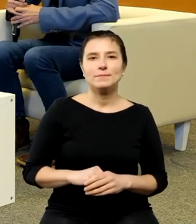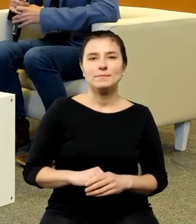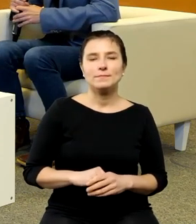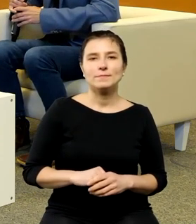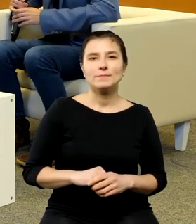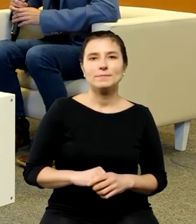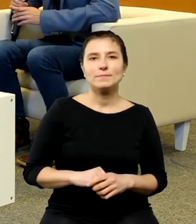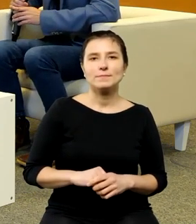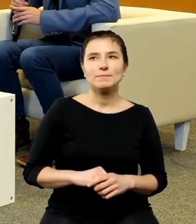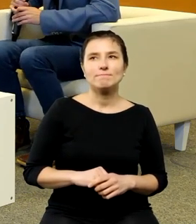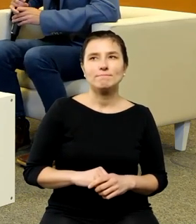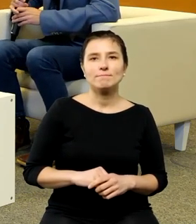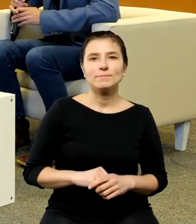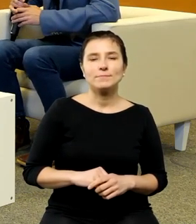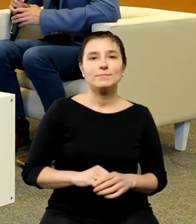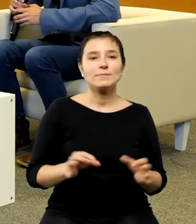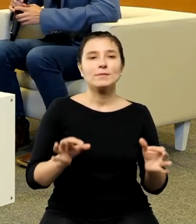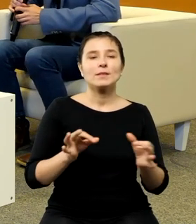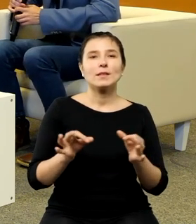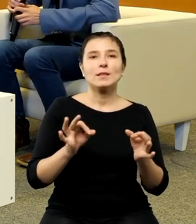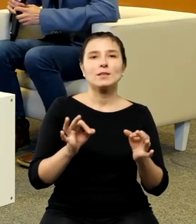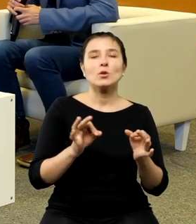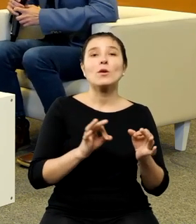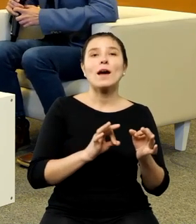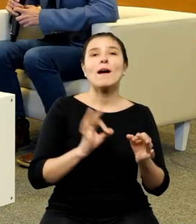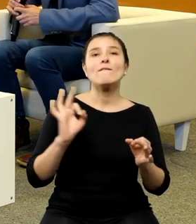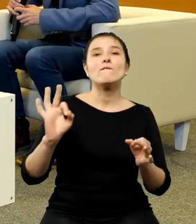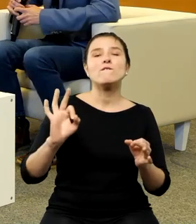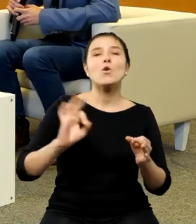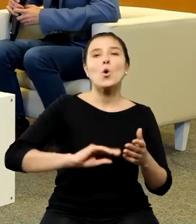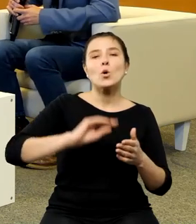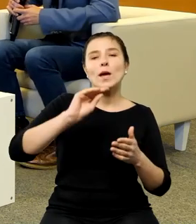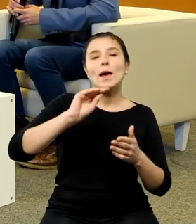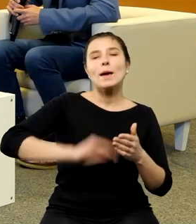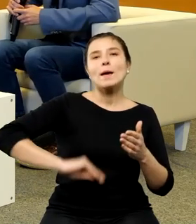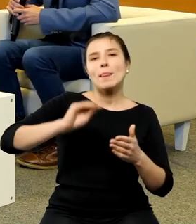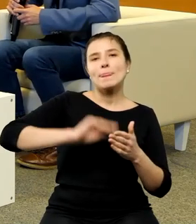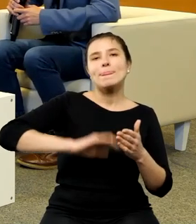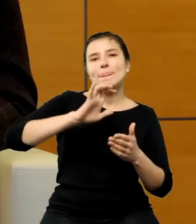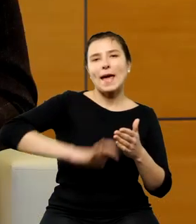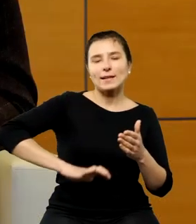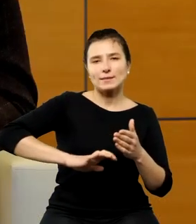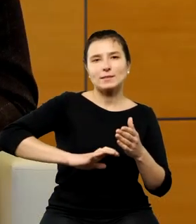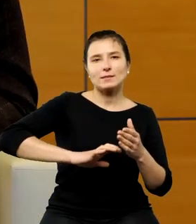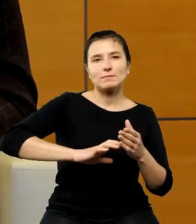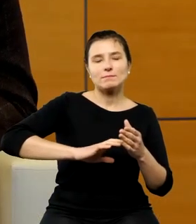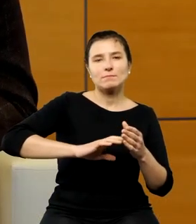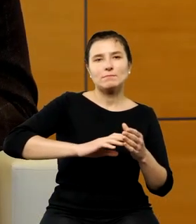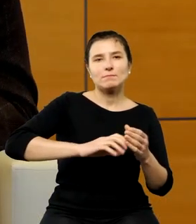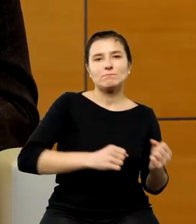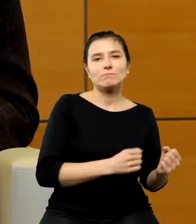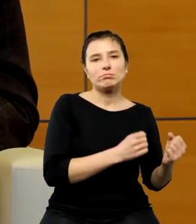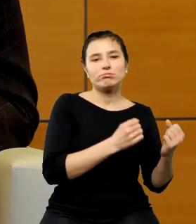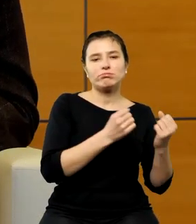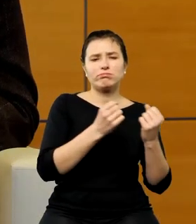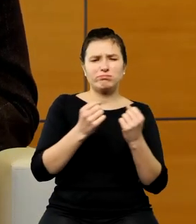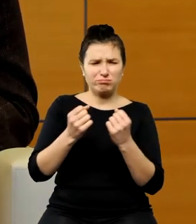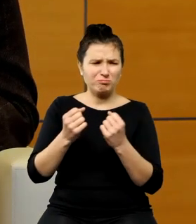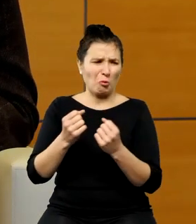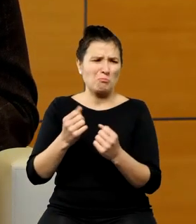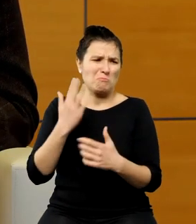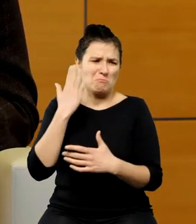historia wędrówki rękopisu Mikołaja Kopernika jest całkiem nieźle znana